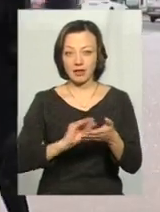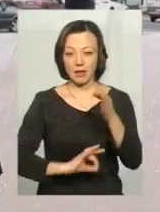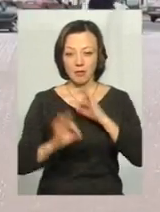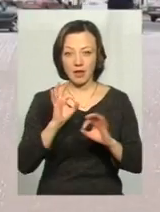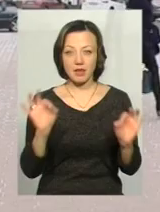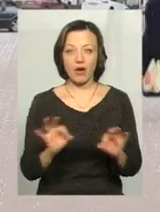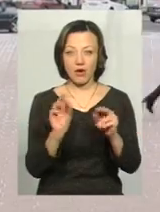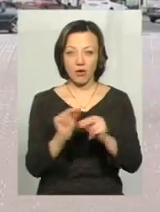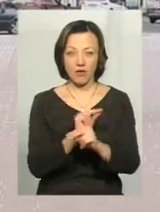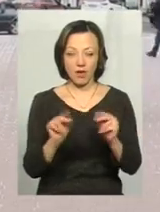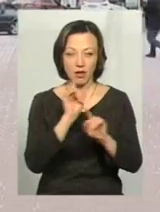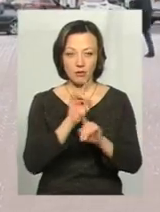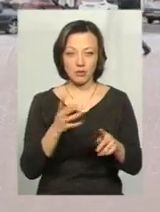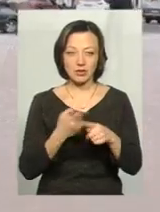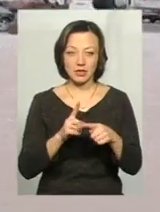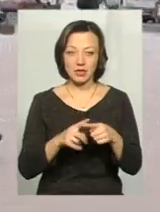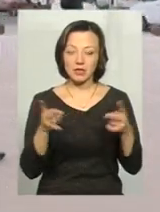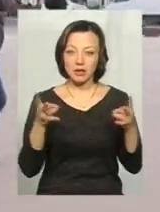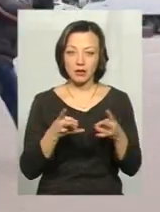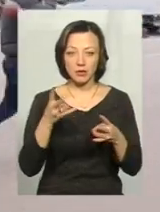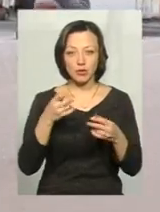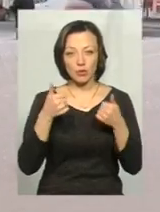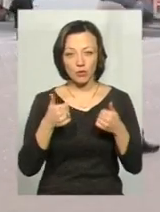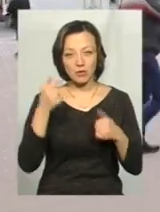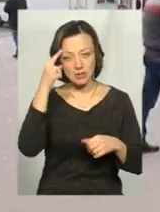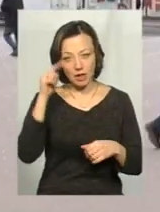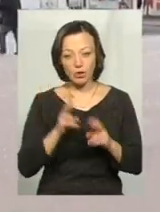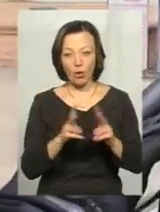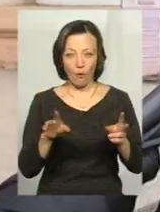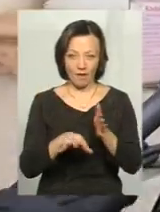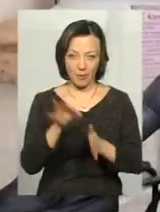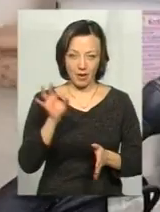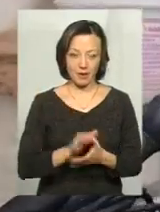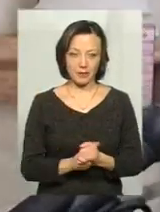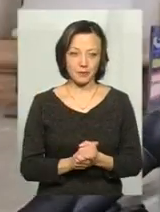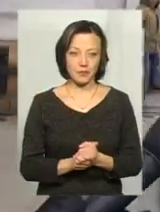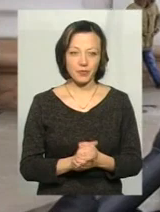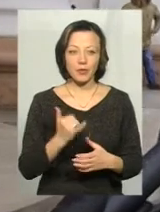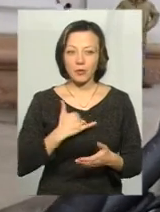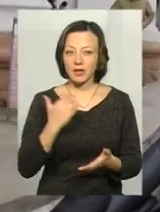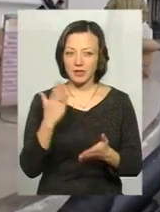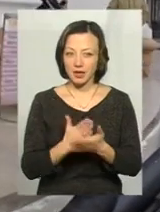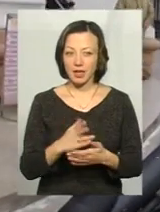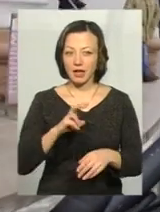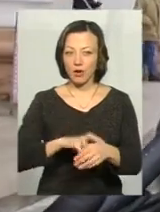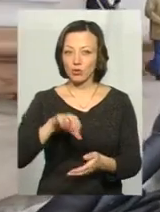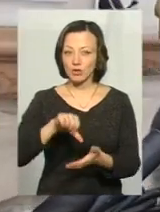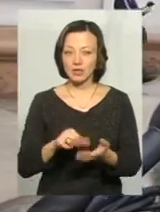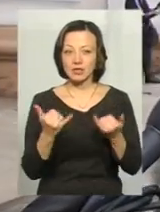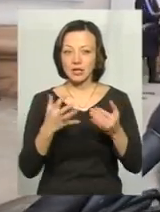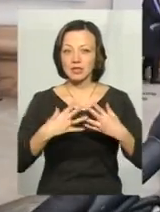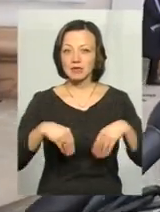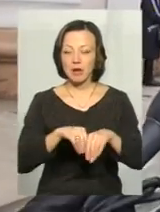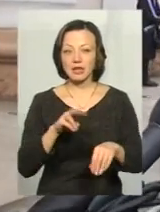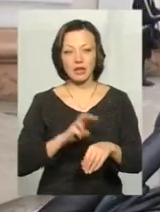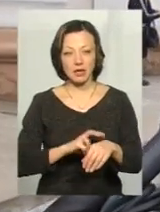лікування не буде. Це таке, це треба вже добре знати, кого вибирати. У мене вже є лікар участковий, вона зараз сімейний